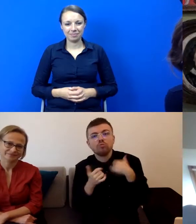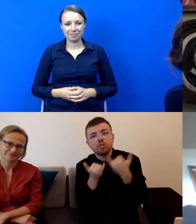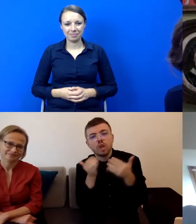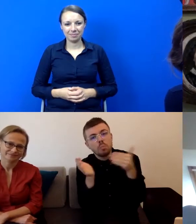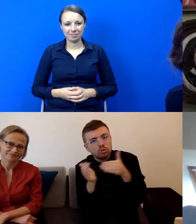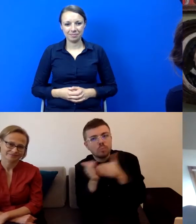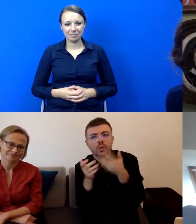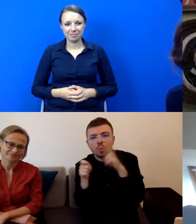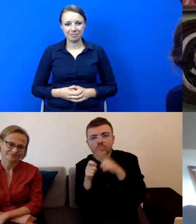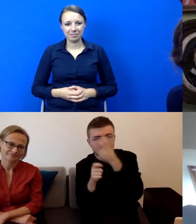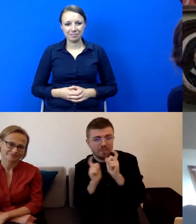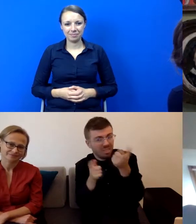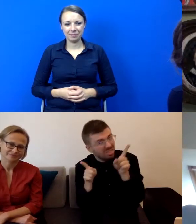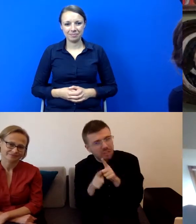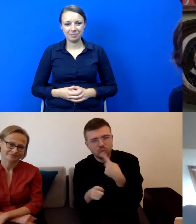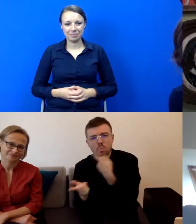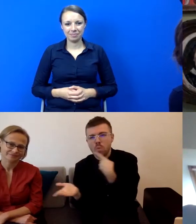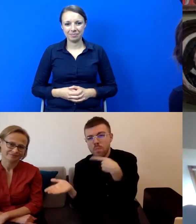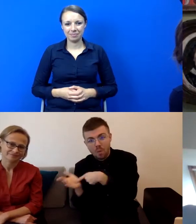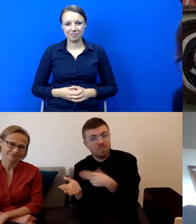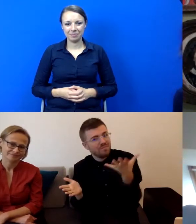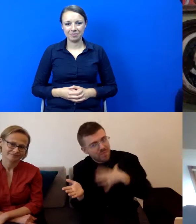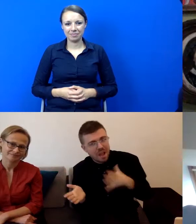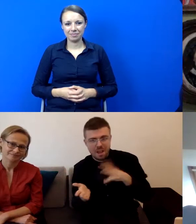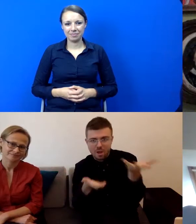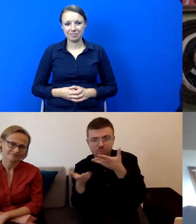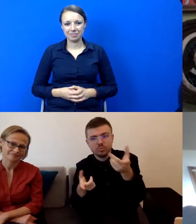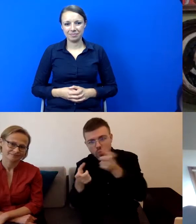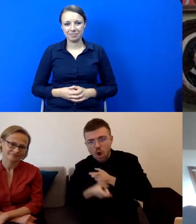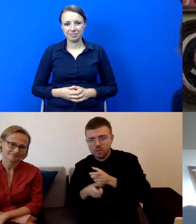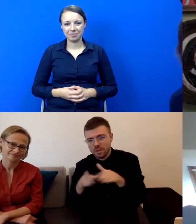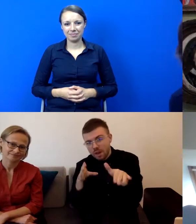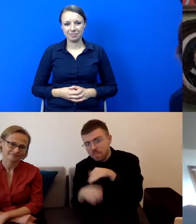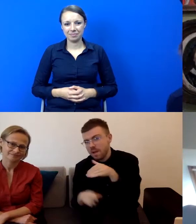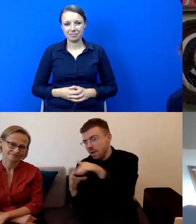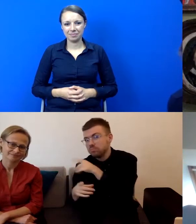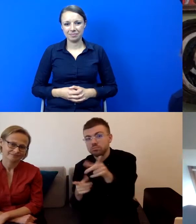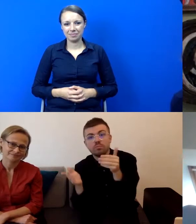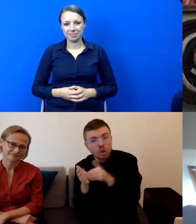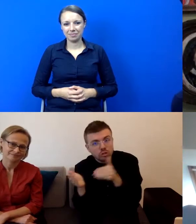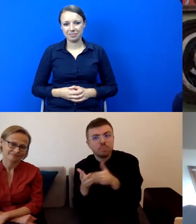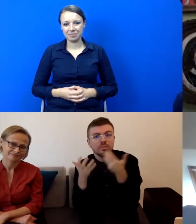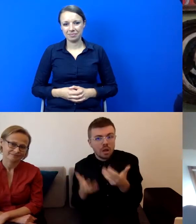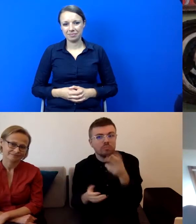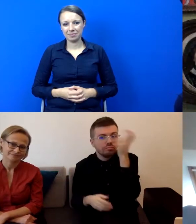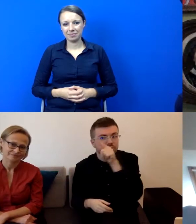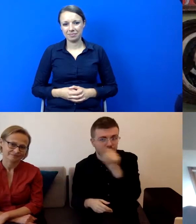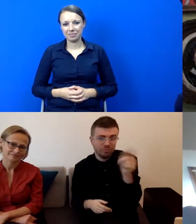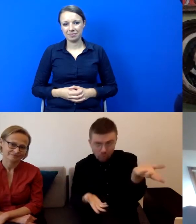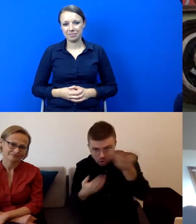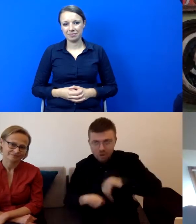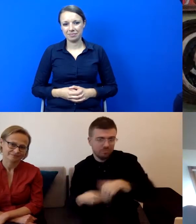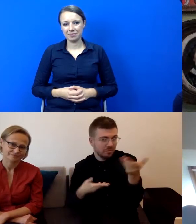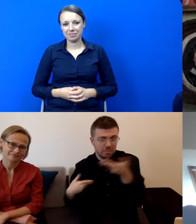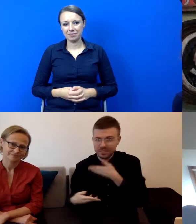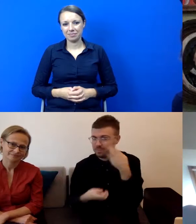chciałem powiedzieć, że jeżeli ktoś z Państwa chciałby wziąć udział w jakimś wydarzeniu, to jak najbardziej możecie się